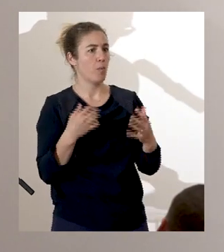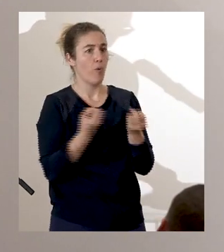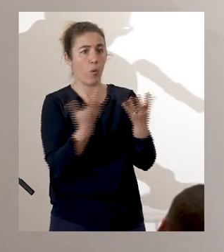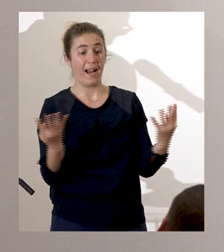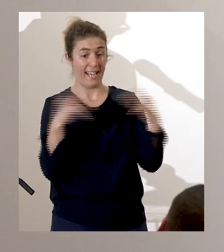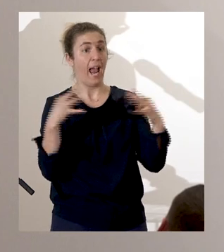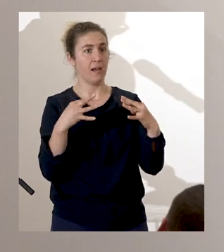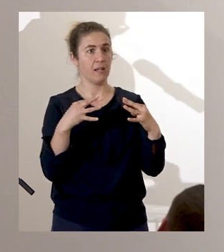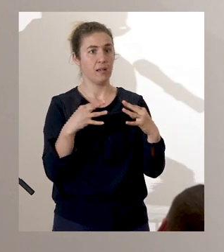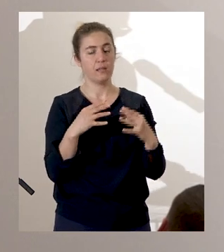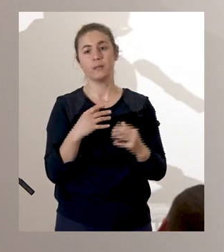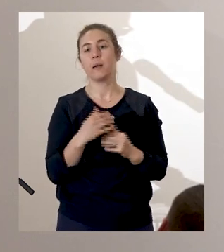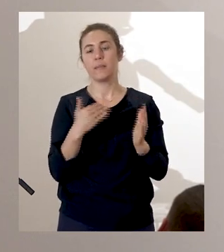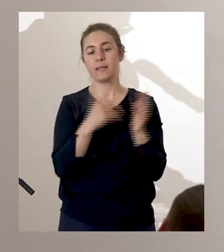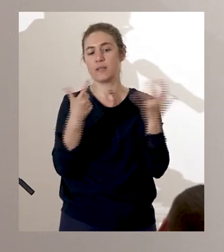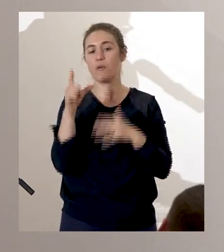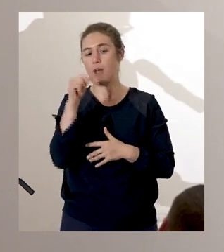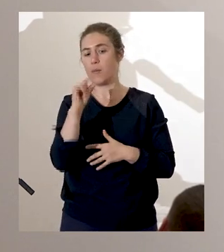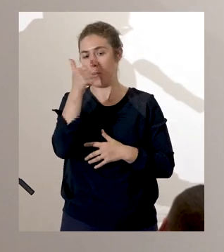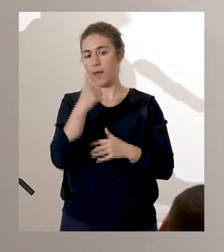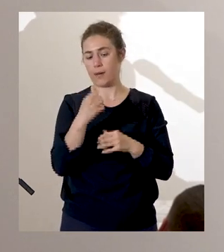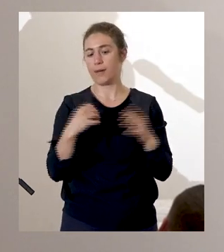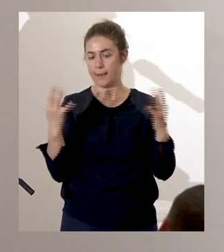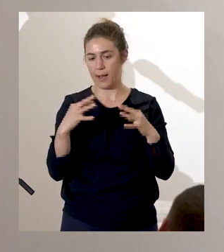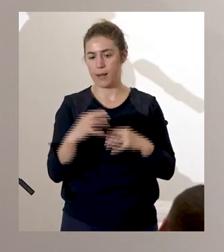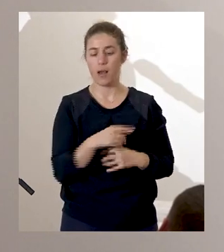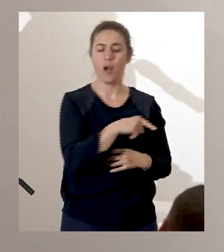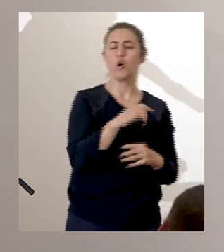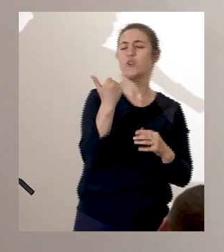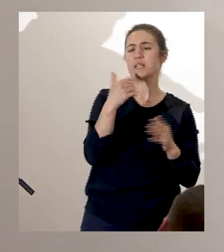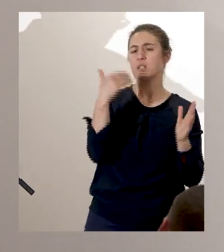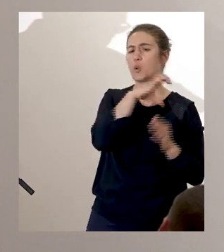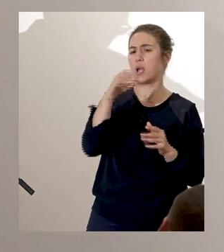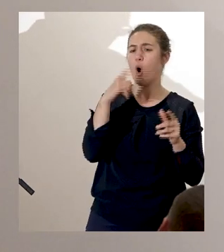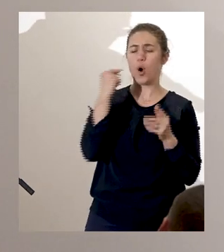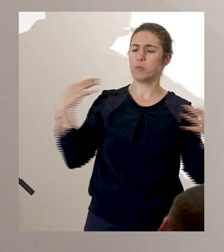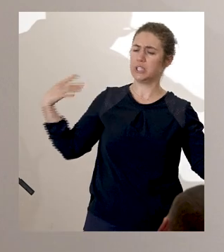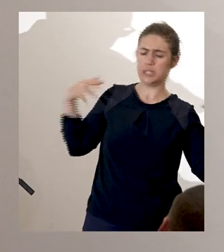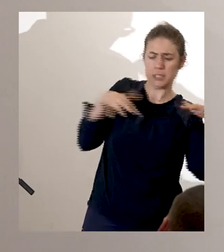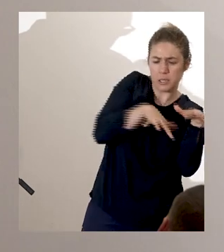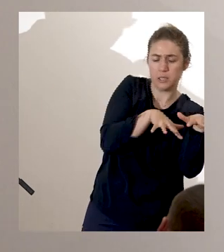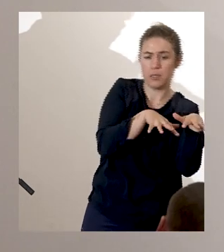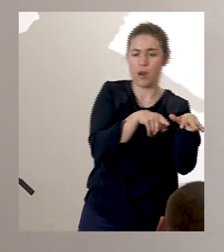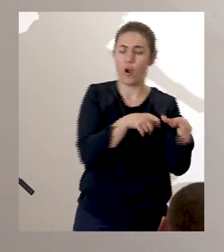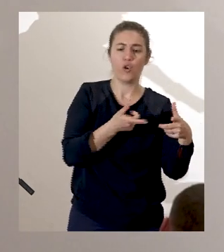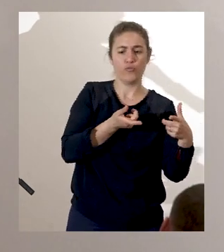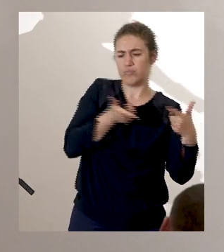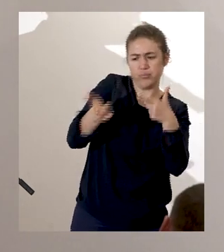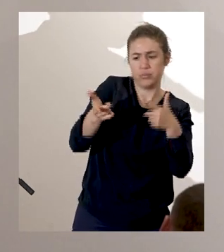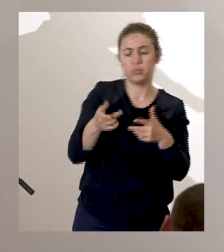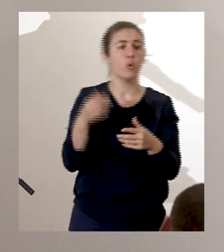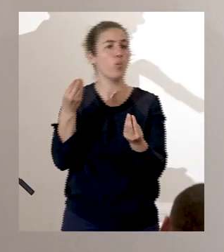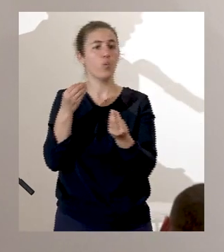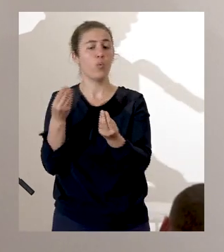1720. A l'ouest de l'île, Cujo rassembla autour de lui plusieurs centaines d'hommes. Il menait des opérations de guérillas contre les